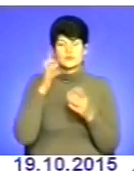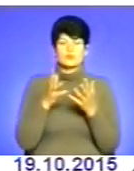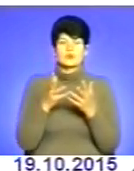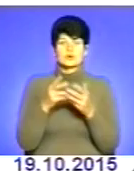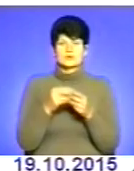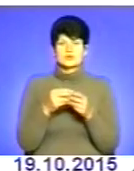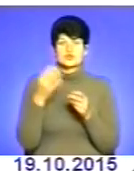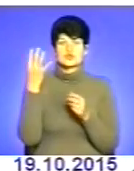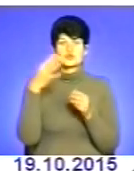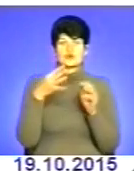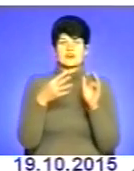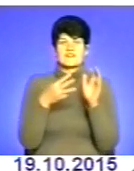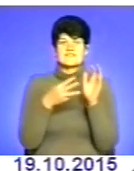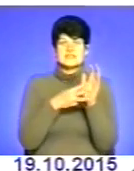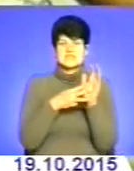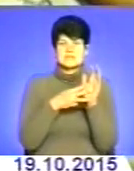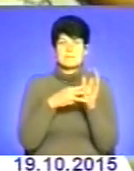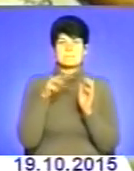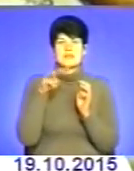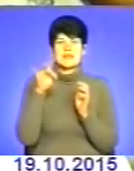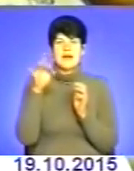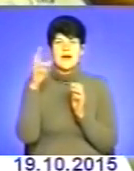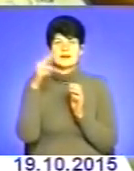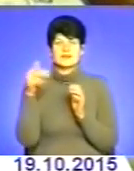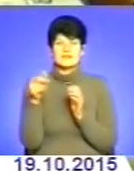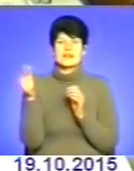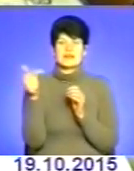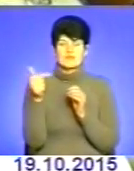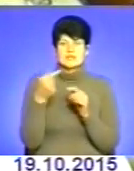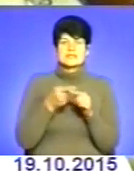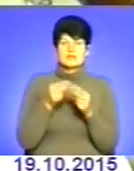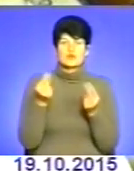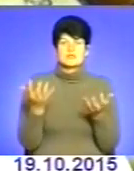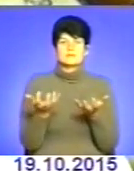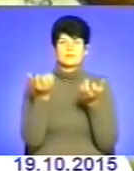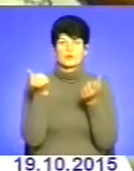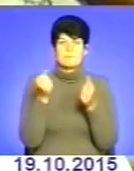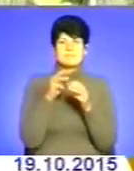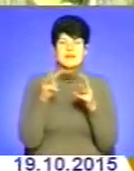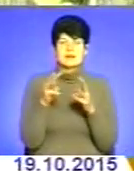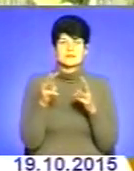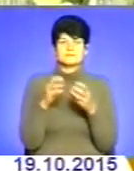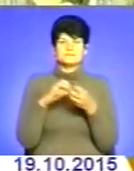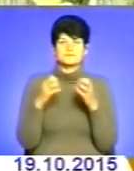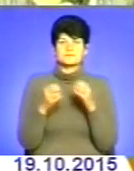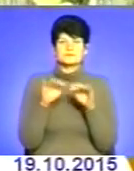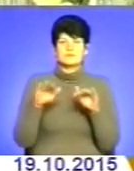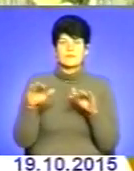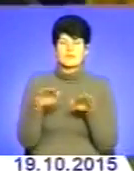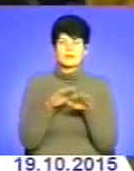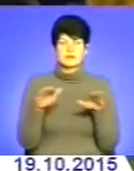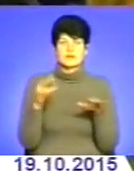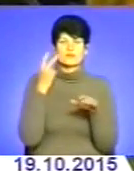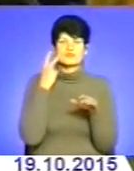майже 48 мільярдів гривень Сьогодні саме ці кошти рятують мільярдні бюджетні розриви на місцевих рівнях та